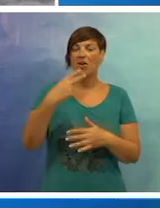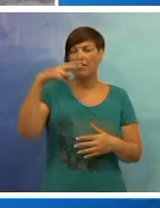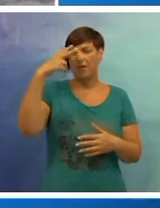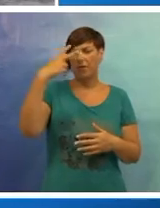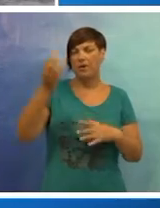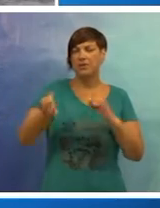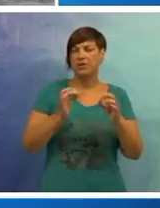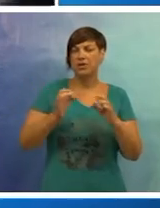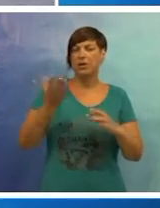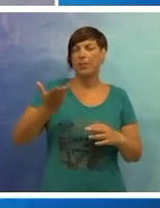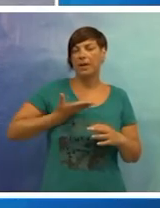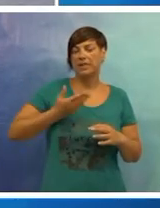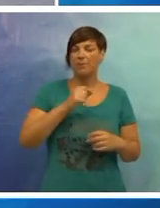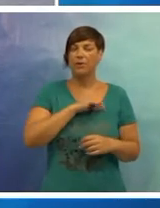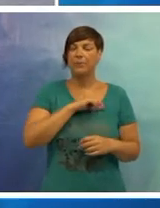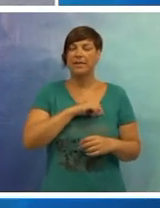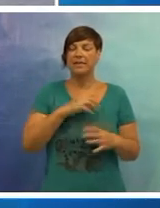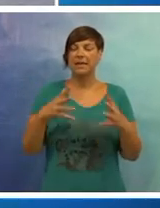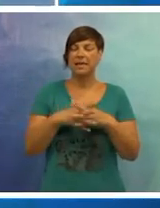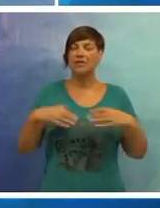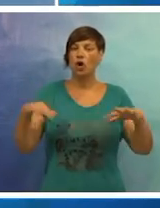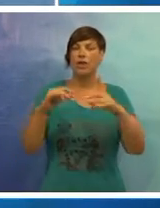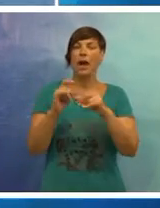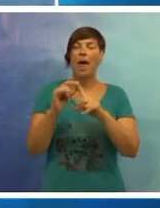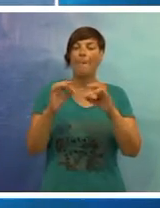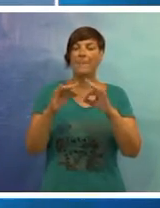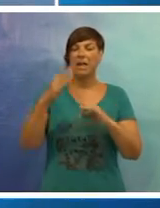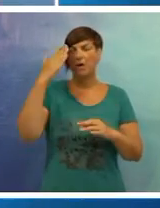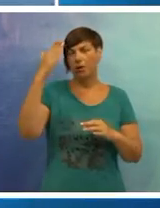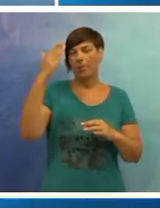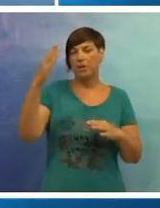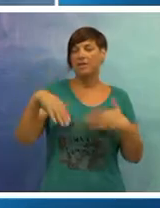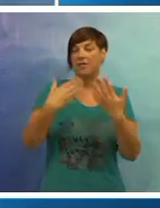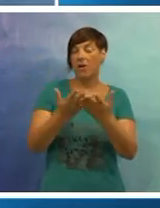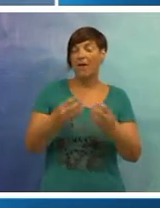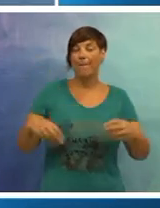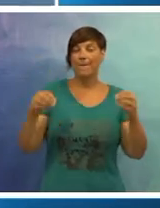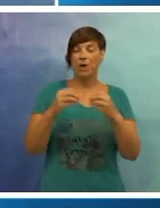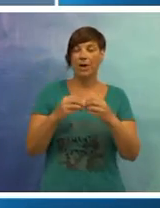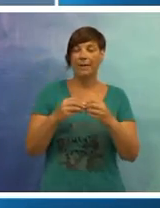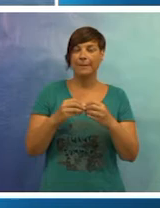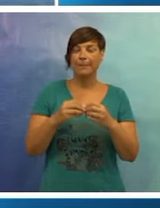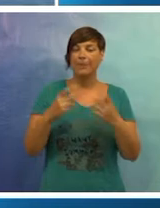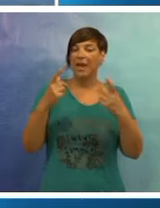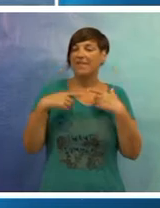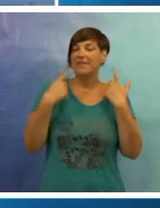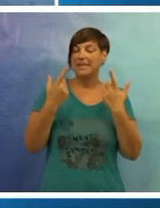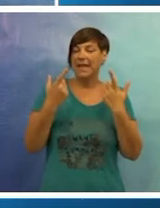je potpuno nelogično. Neke novije informacije u uređenju obale uspjeli smo dobiti od predsjednika gradskog kotara Lapat, koji pozdravlja realizaciju ovog projekta.